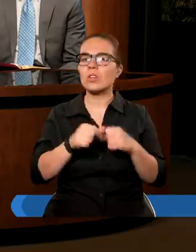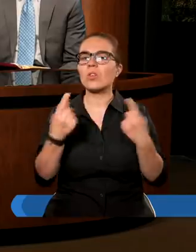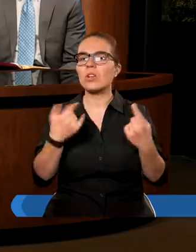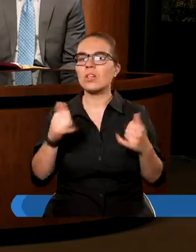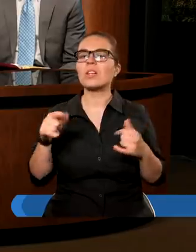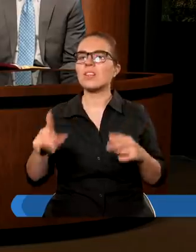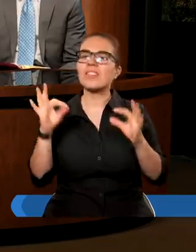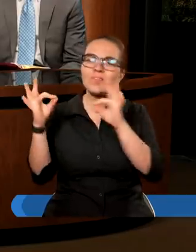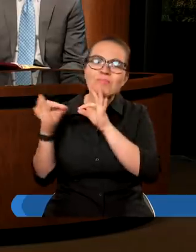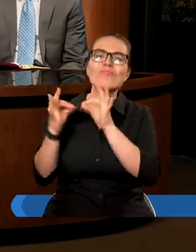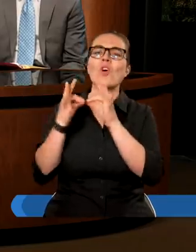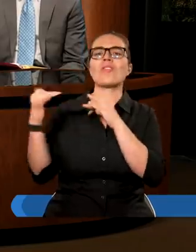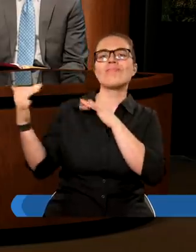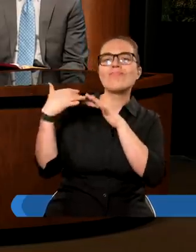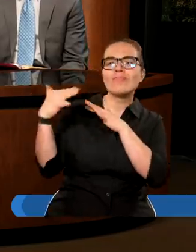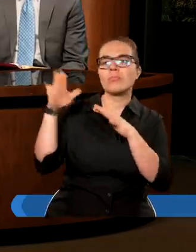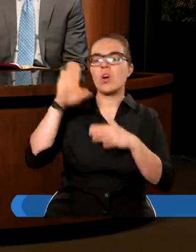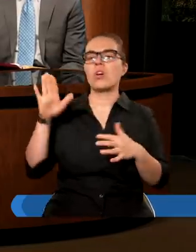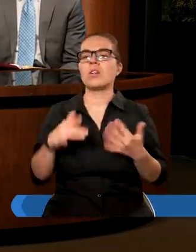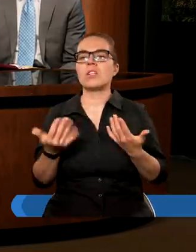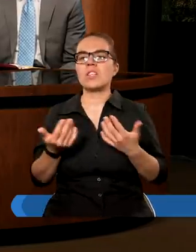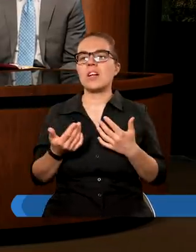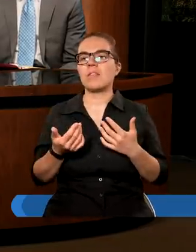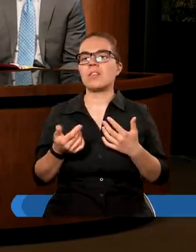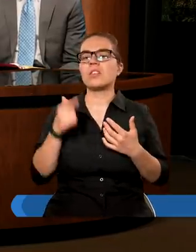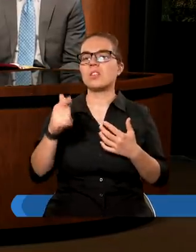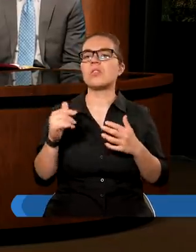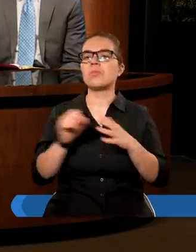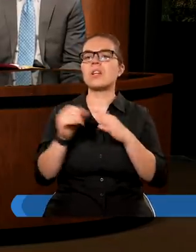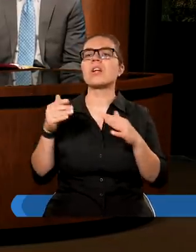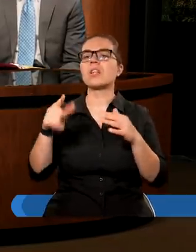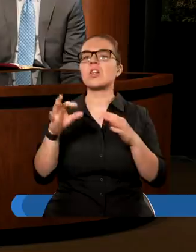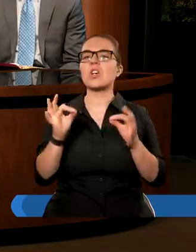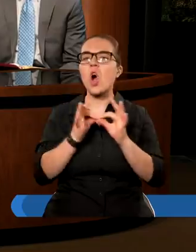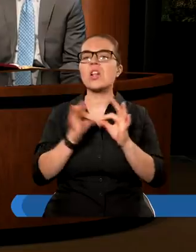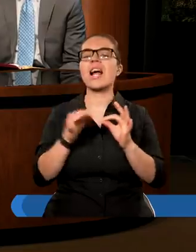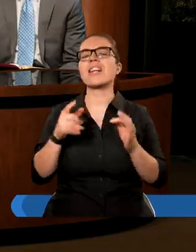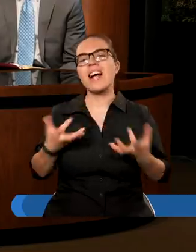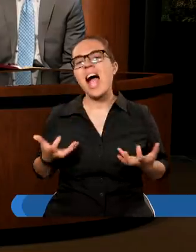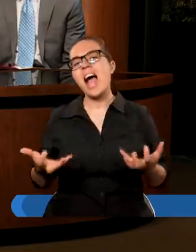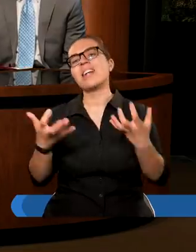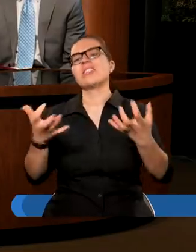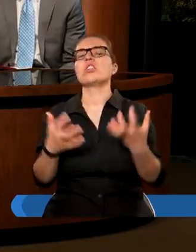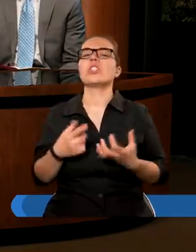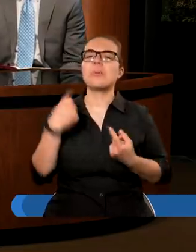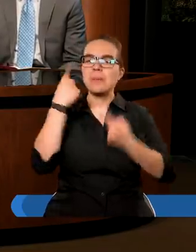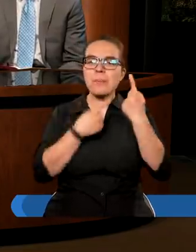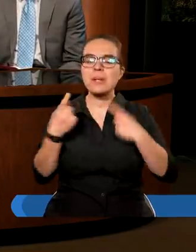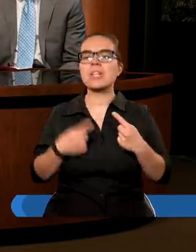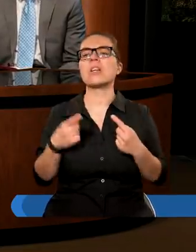Budować swoją relację z Chrystusem. I nie ograniczać się tylko do deklaracji i do samej chęci, bo tak jak tutaj właśnie